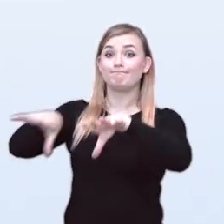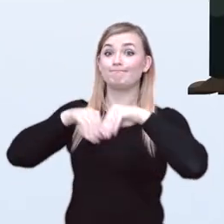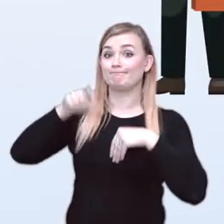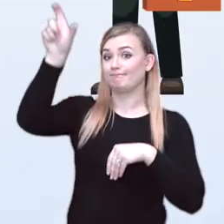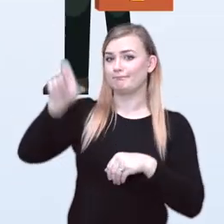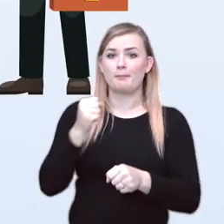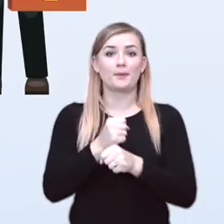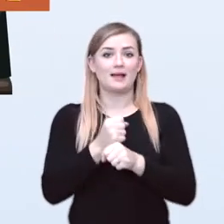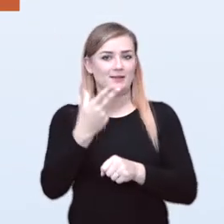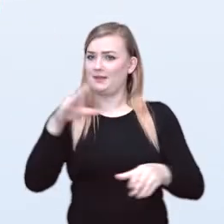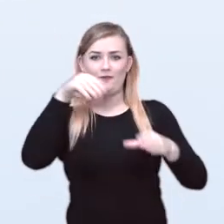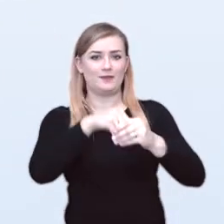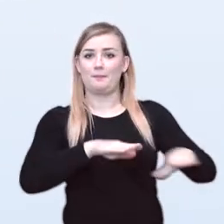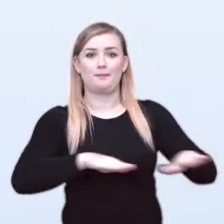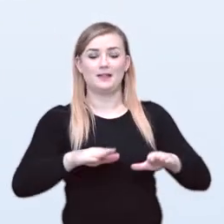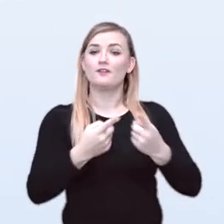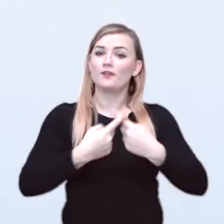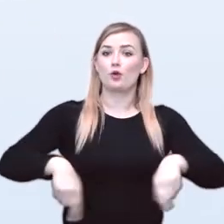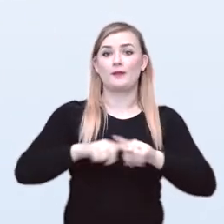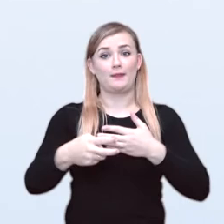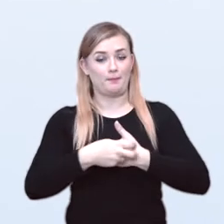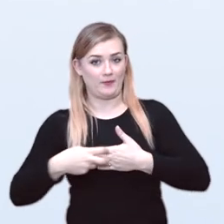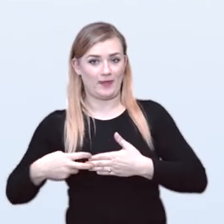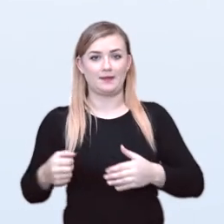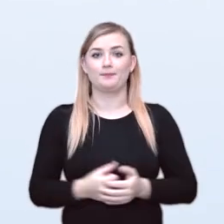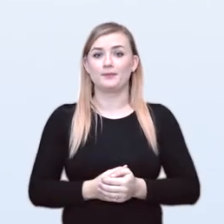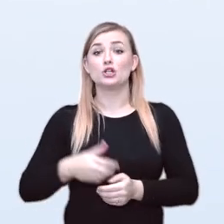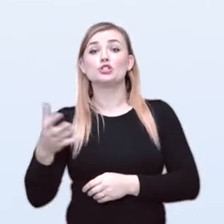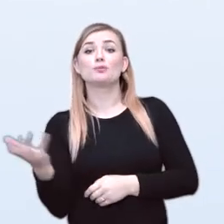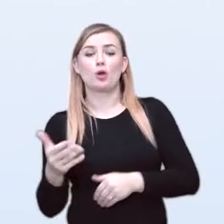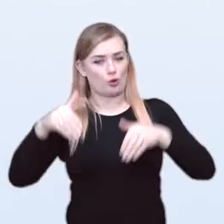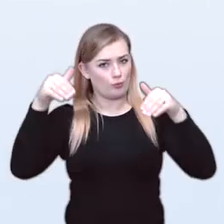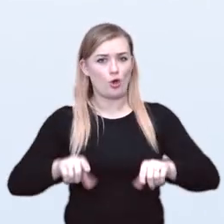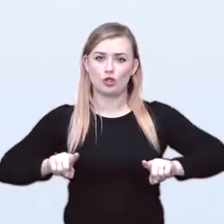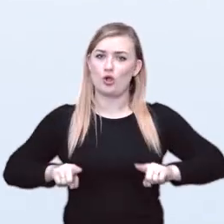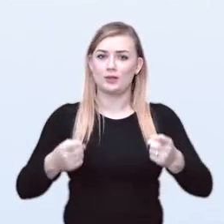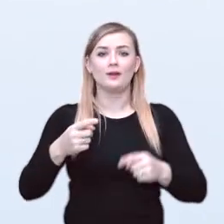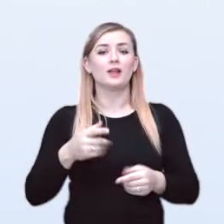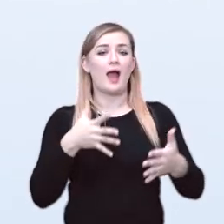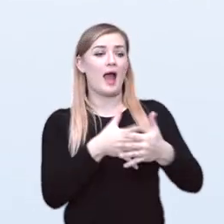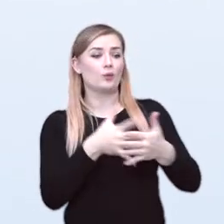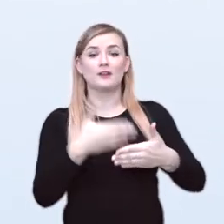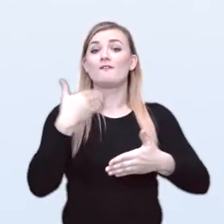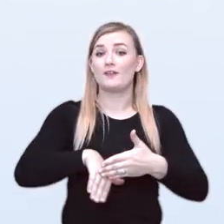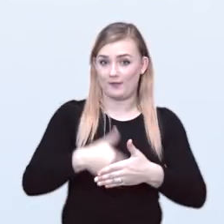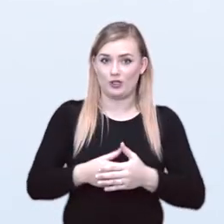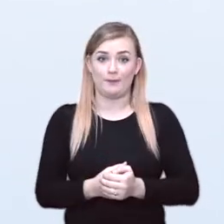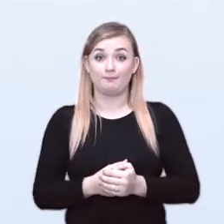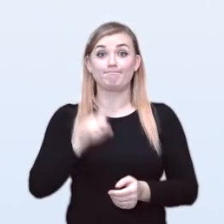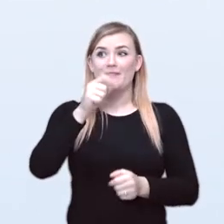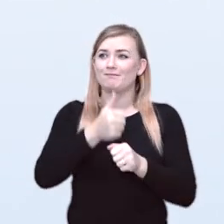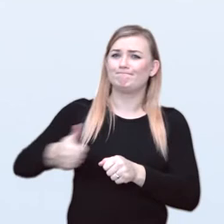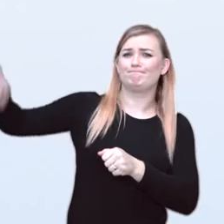zaangażowane są osoby niezależne od miejsca przeprowadzania badania. Sponsor sam może organizować audyty wewnętrzne,